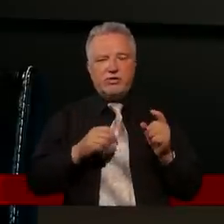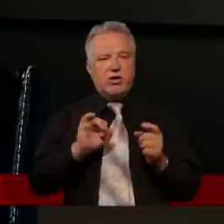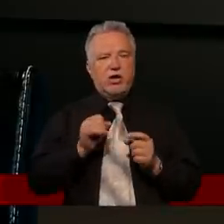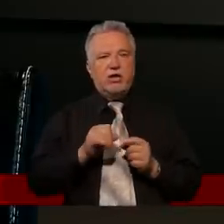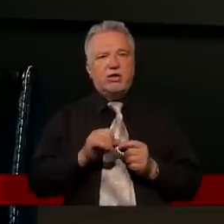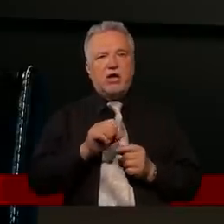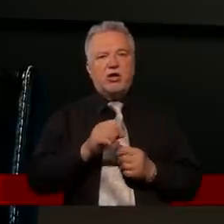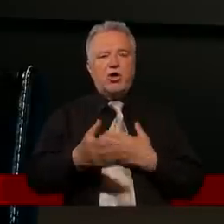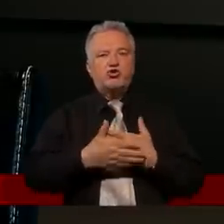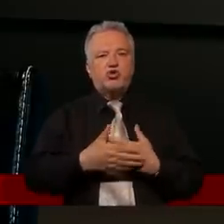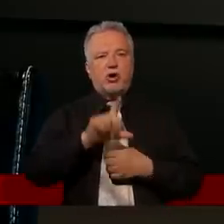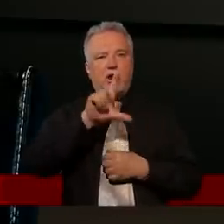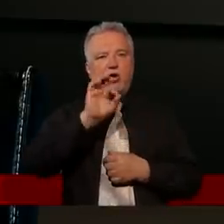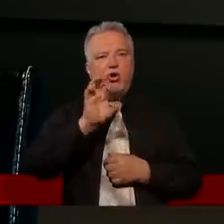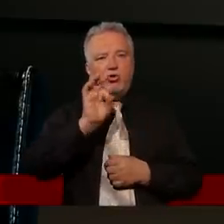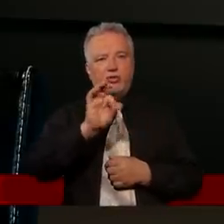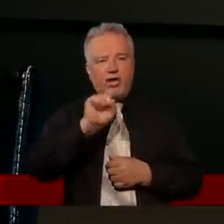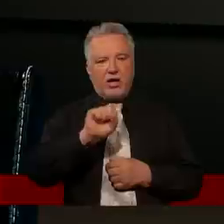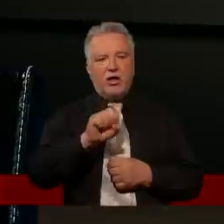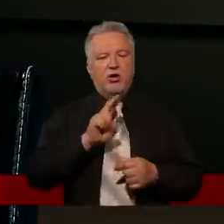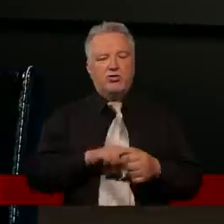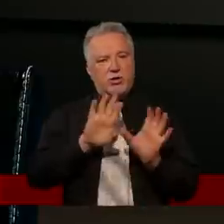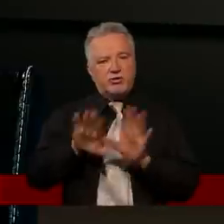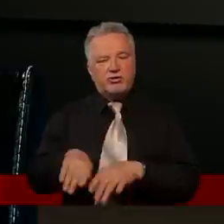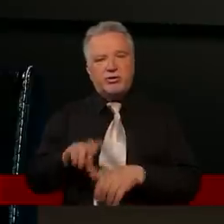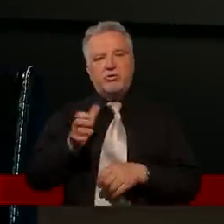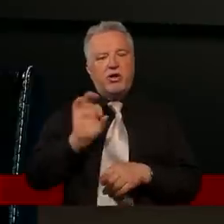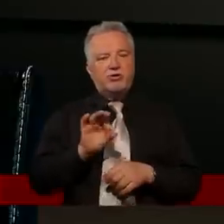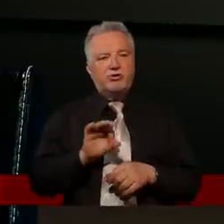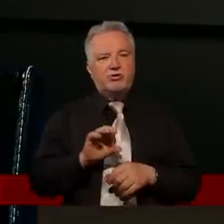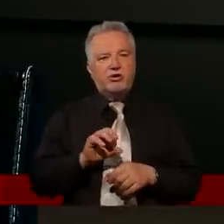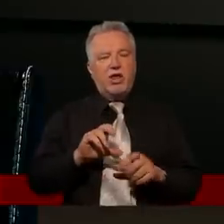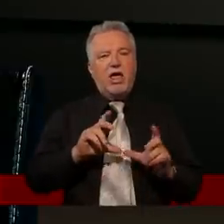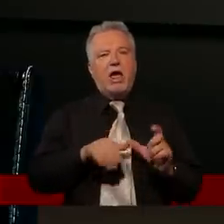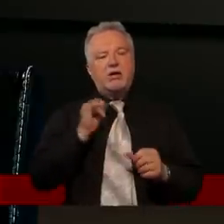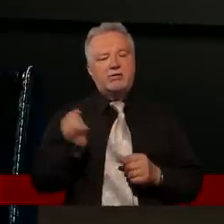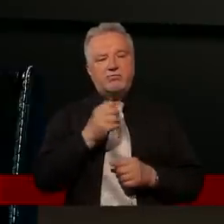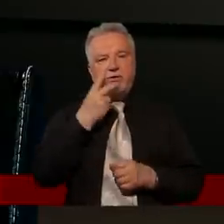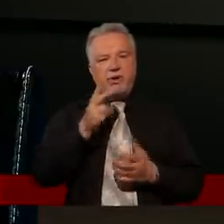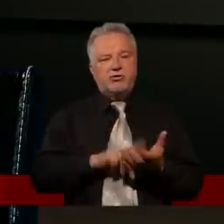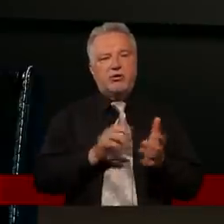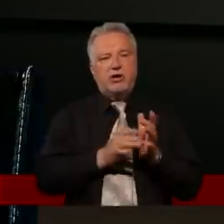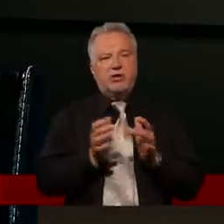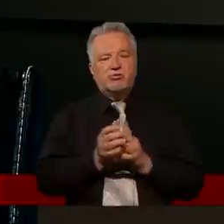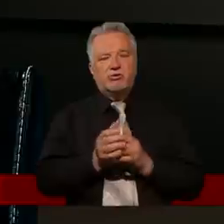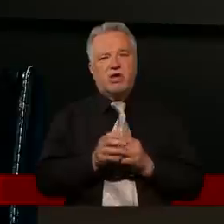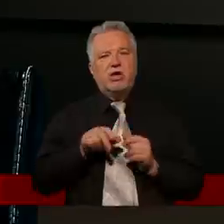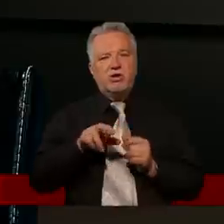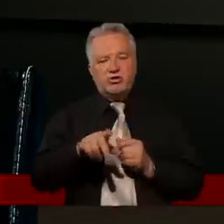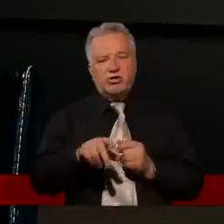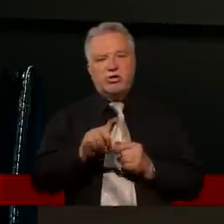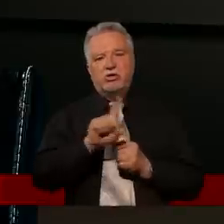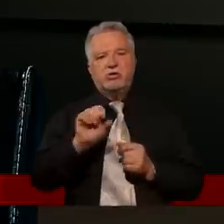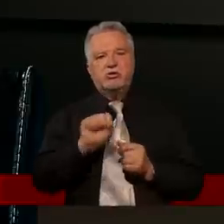jak żona Lota za tym, co gdzieś w życiu zastawiamy, ale żebyśmy zawsze, patrząc na Jezusa, do Niego szli.